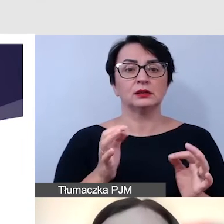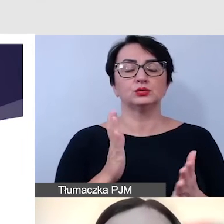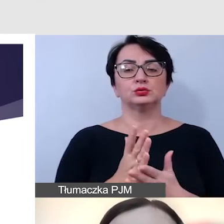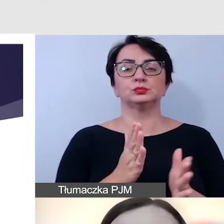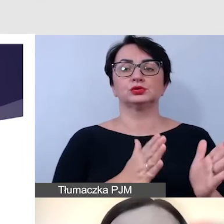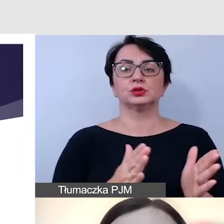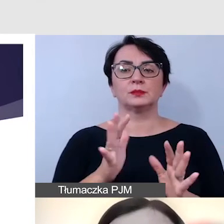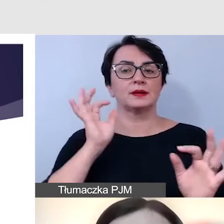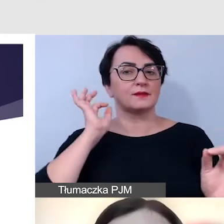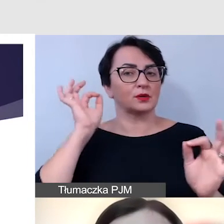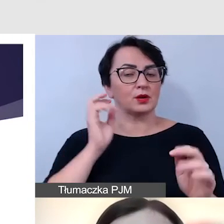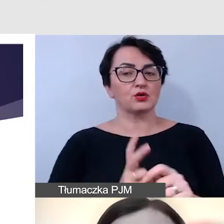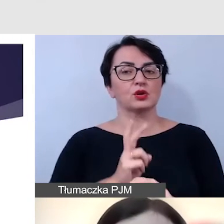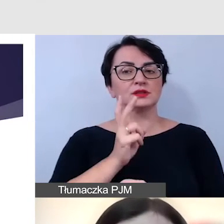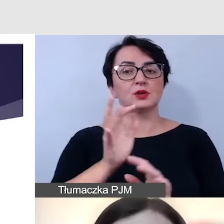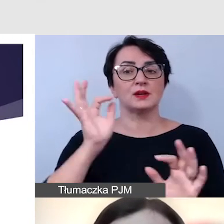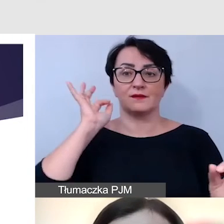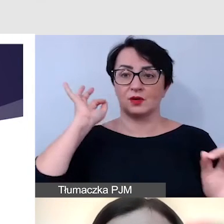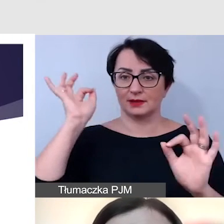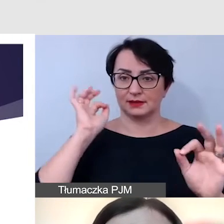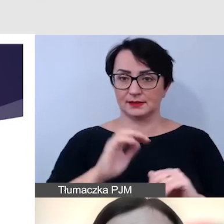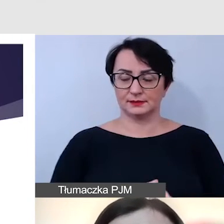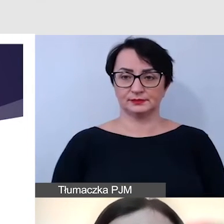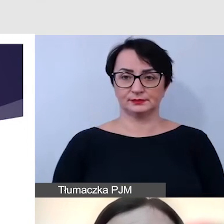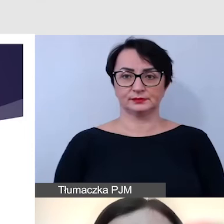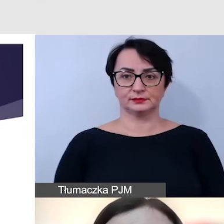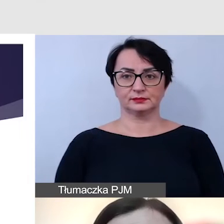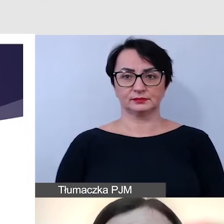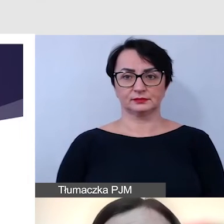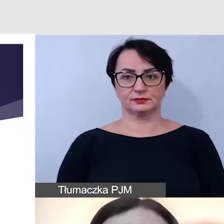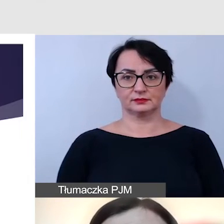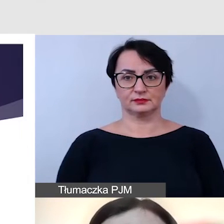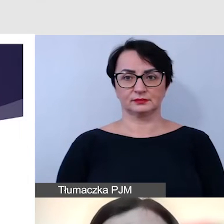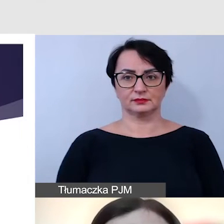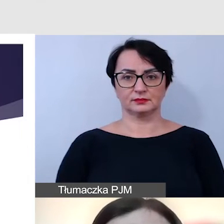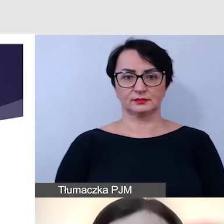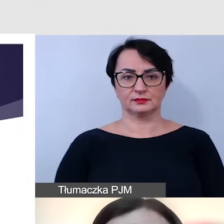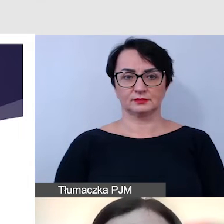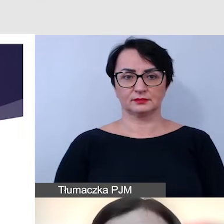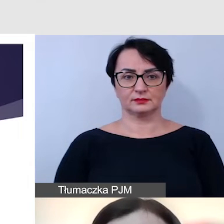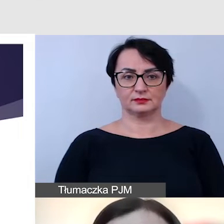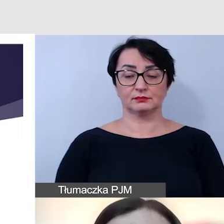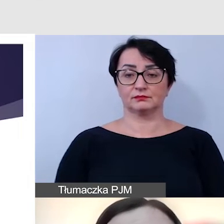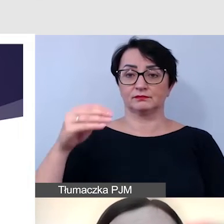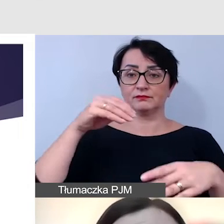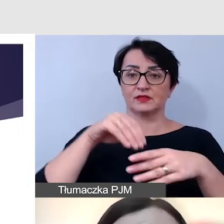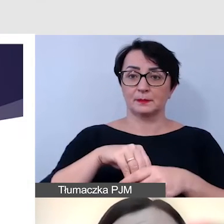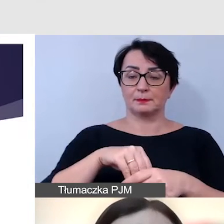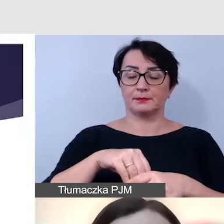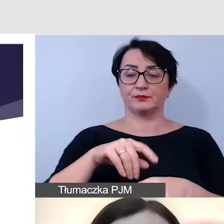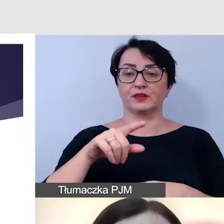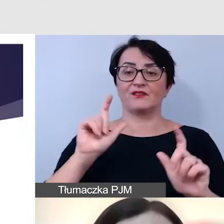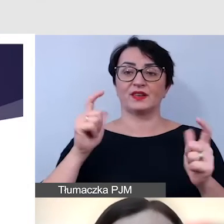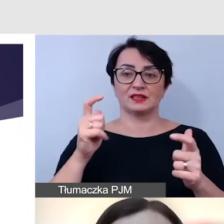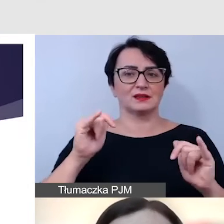informacje o dostępności samego wydarzenia. Czyli